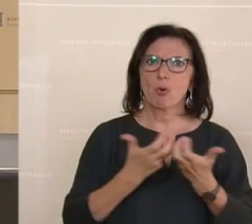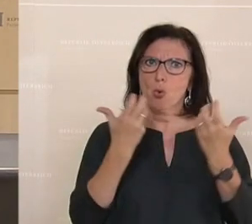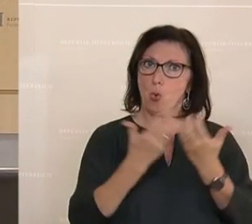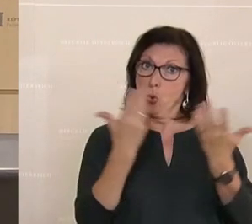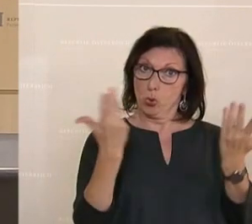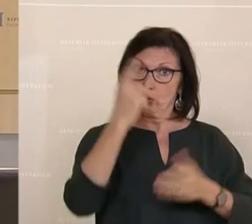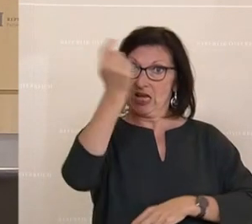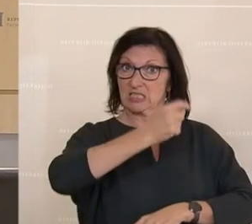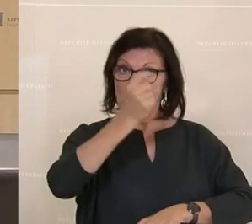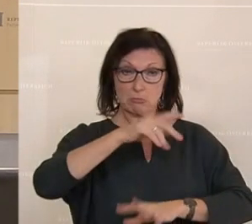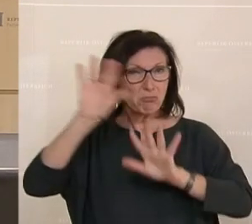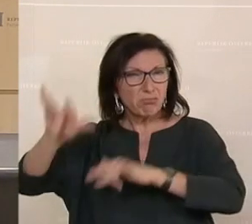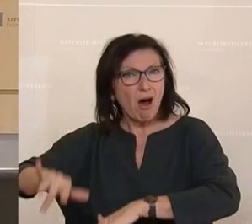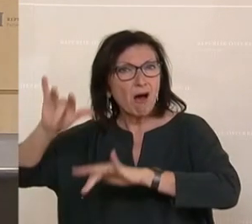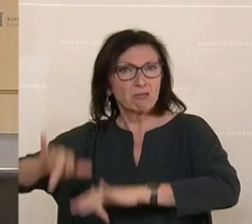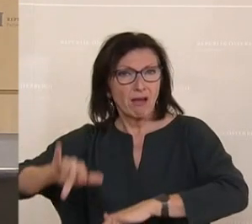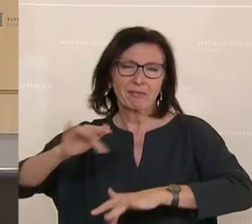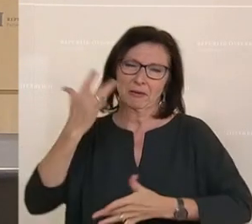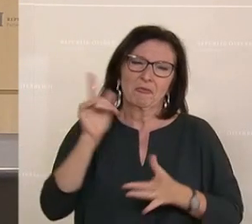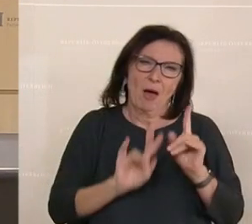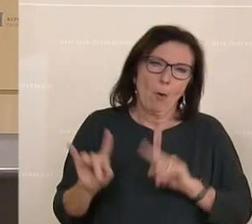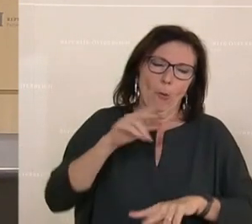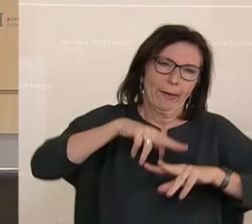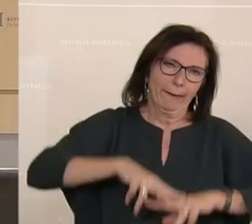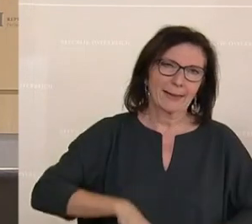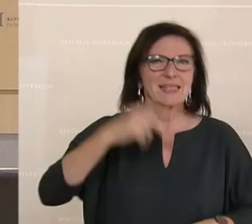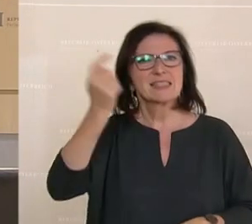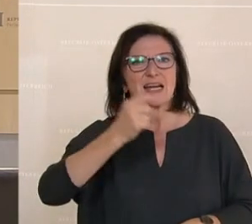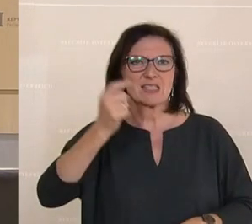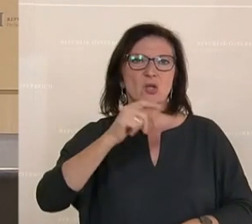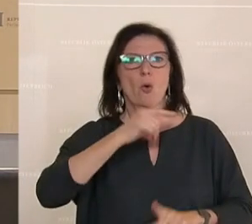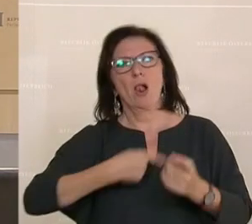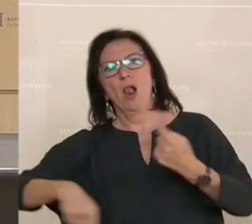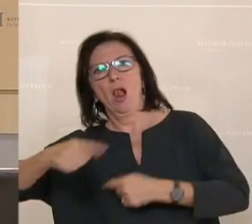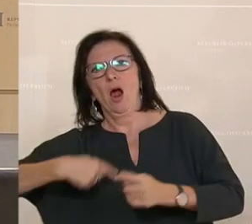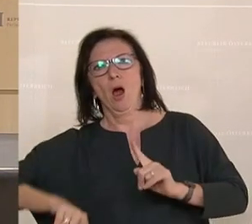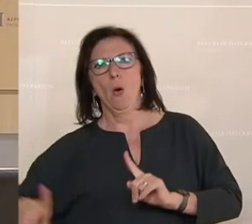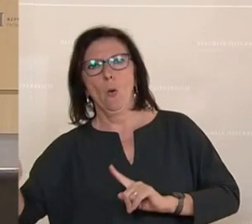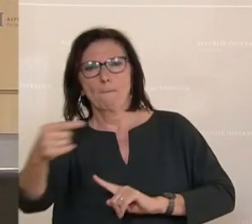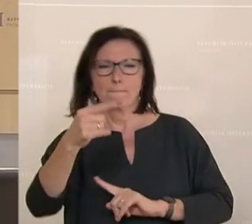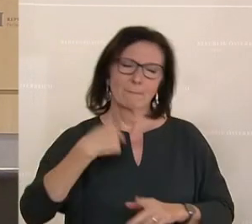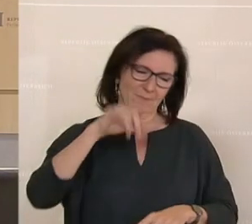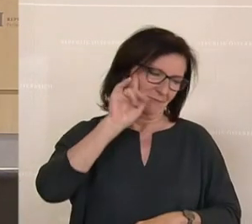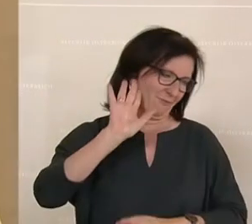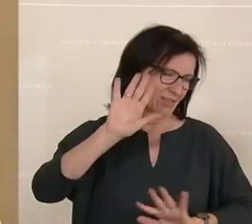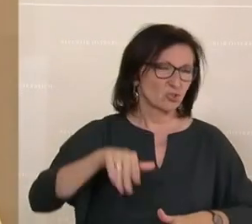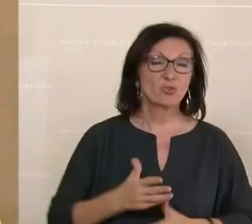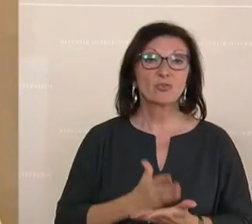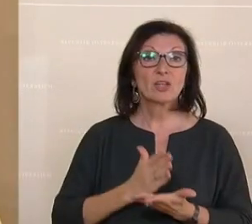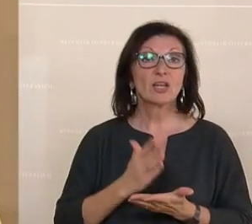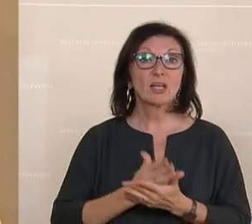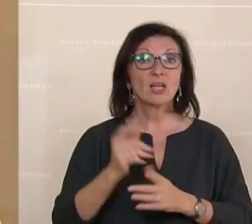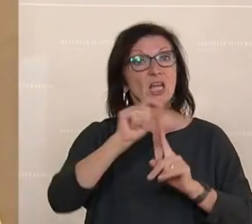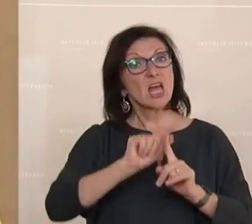es in Hülle und Fülle. Es sind wahrscheinlich noch Restbestände, weil Sanktionen werden ja nie umgangen, das lernen wir auch aus der Geschichte. Es gibt keine